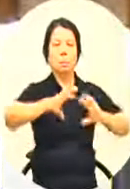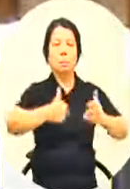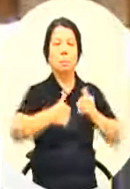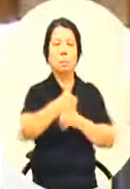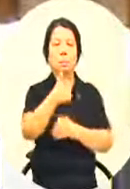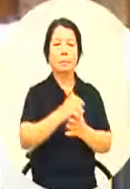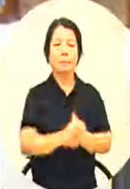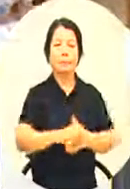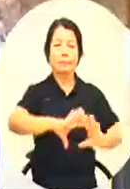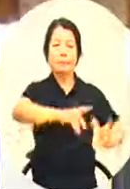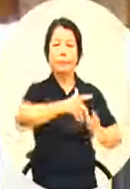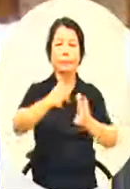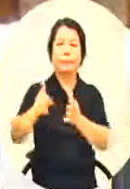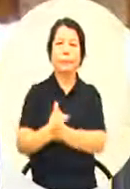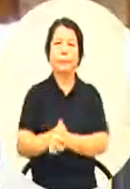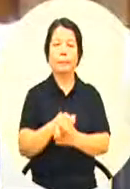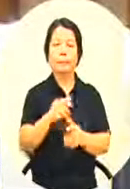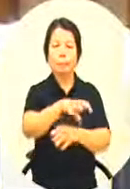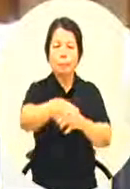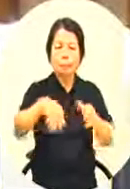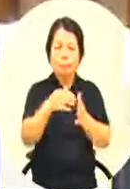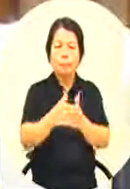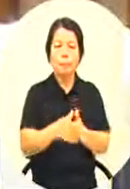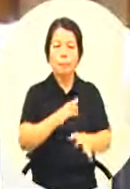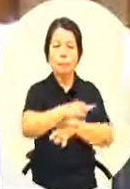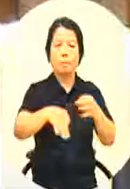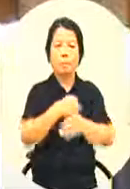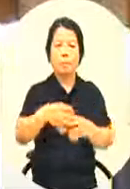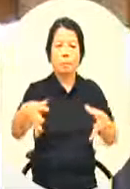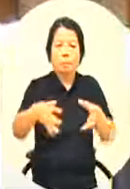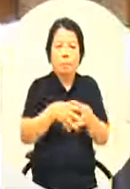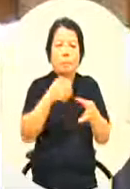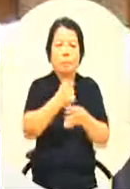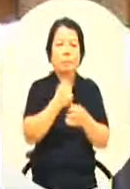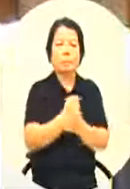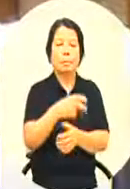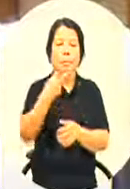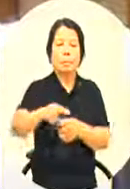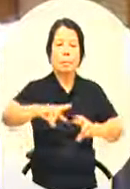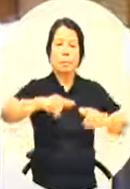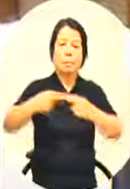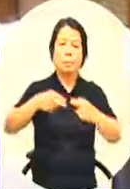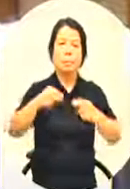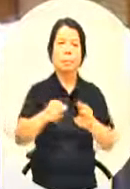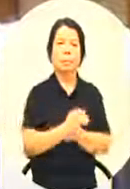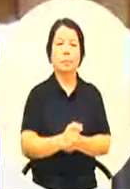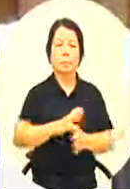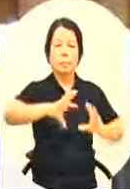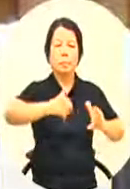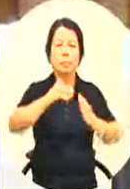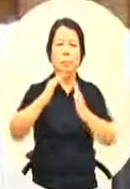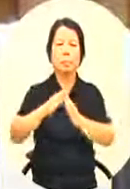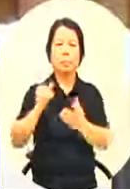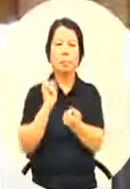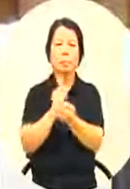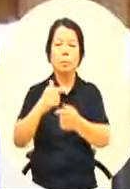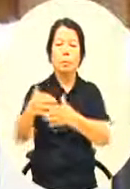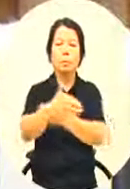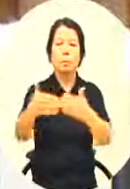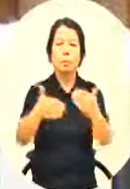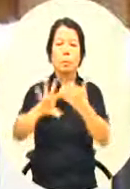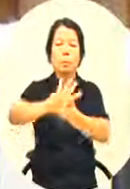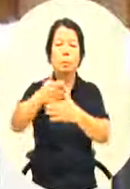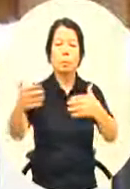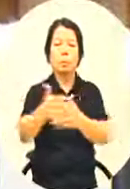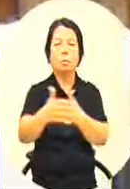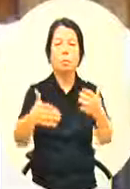谓全球性的区域经济的整合趋势他要重新去调整国家对于外交对经贸的